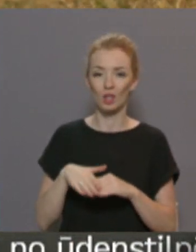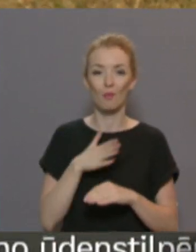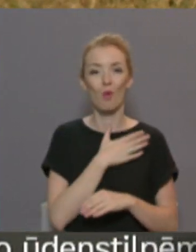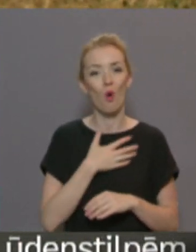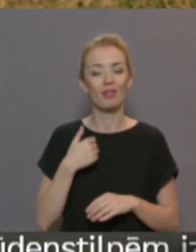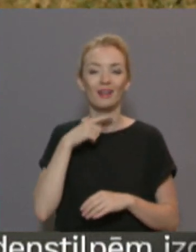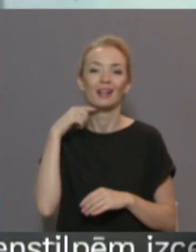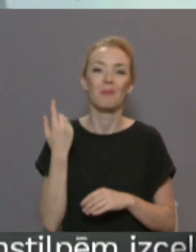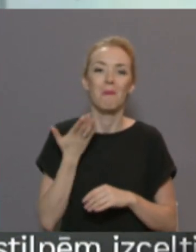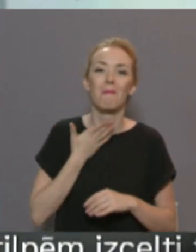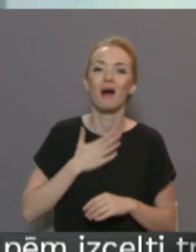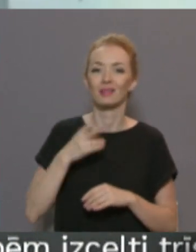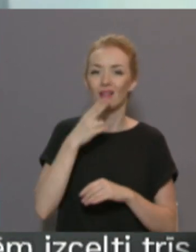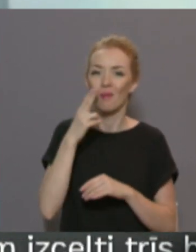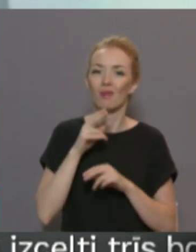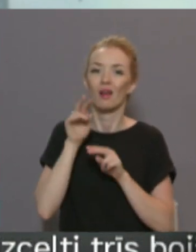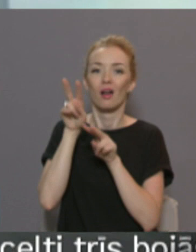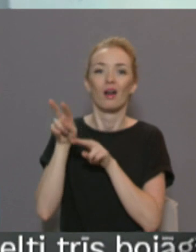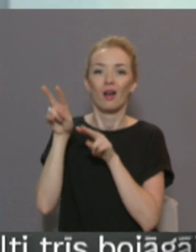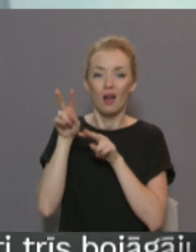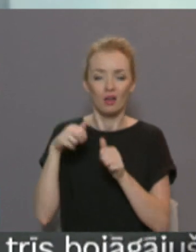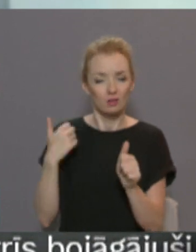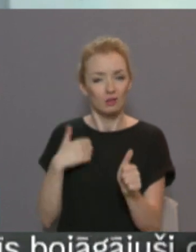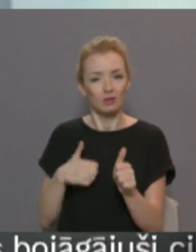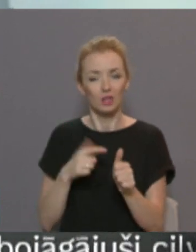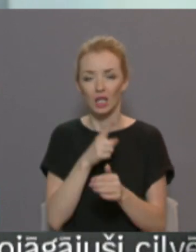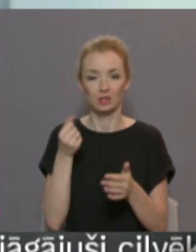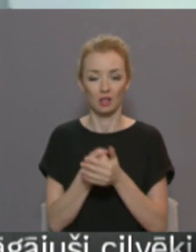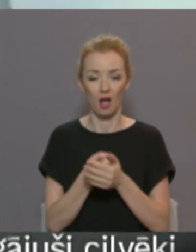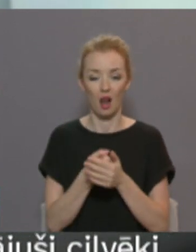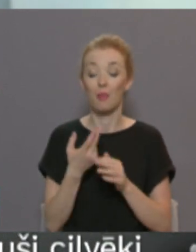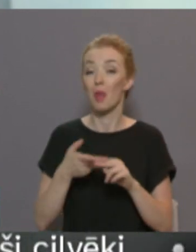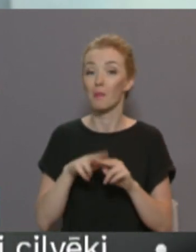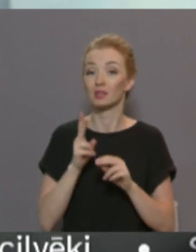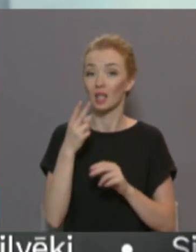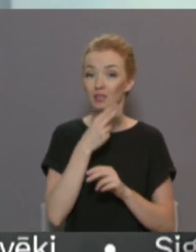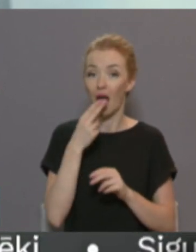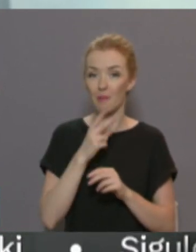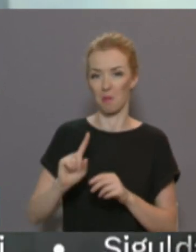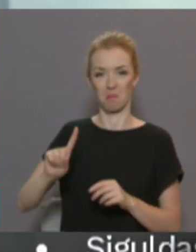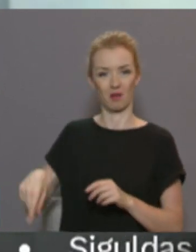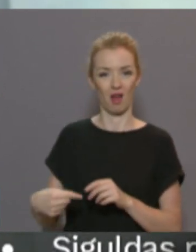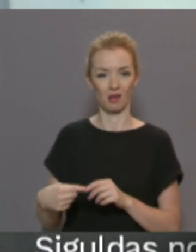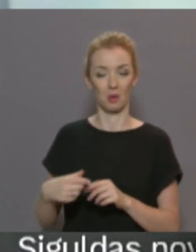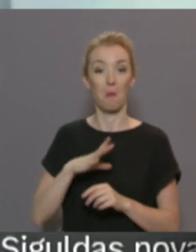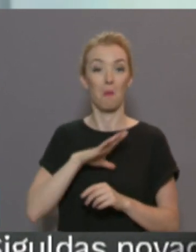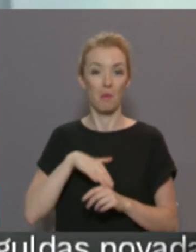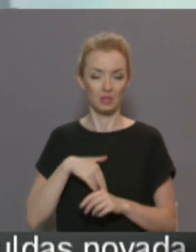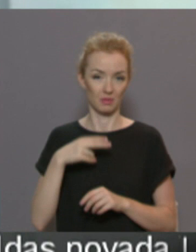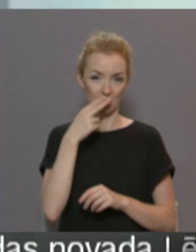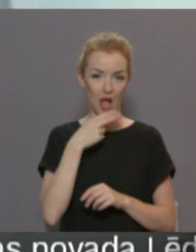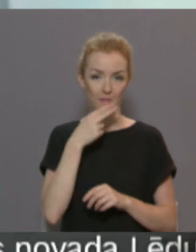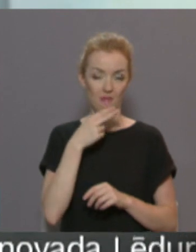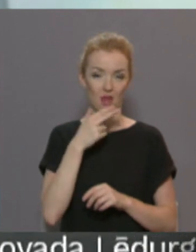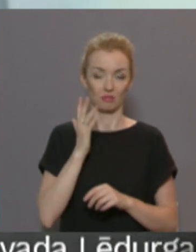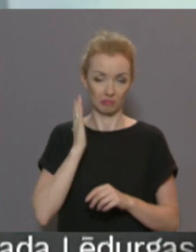saimniekiem. Viņi skrēs līdz pēdējiem. Tāpēc, ka saimnieks to prasa, pēc tam saimniekam būs vainas